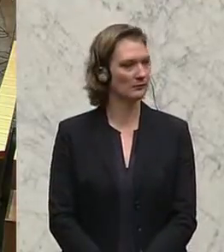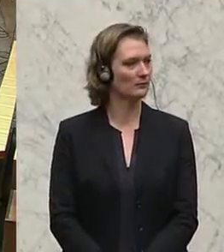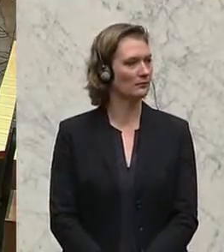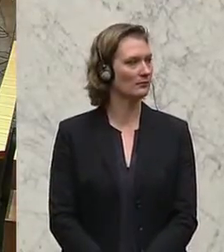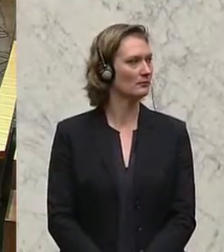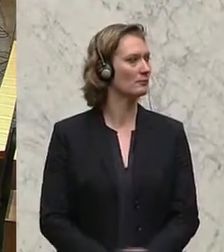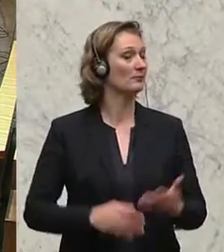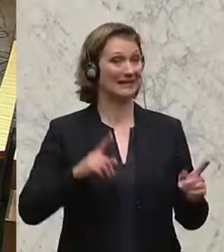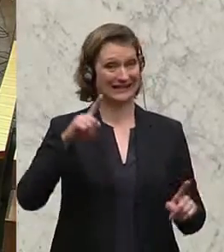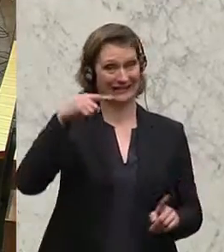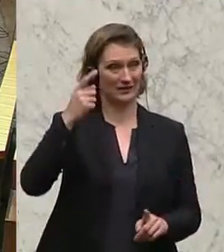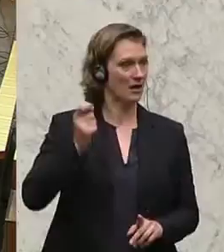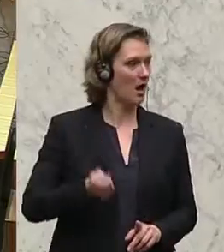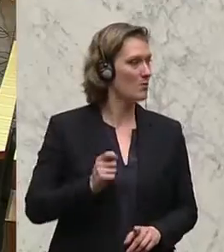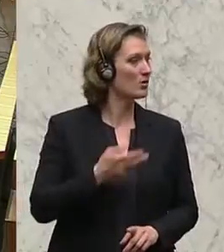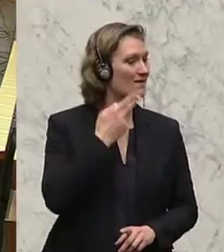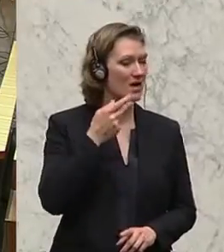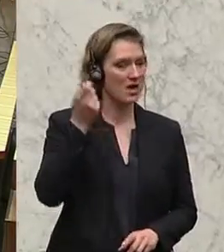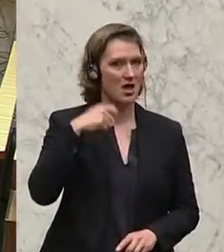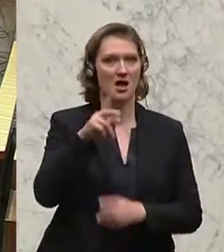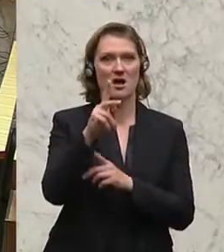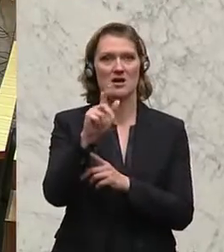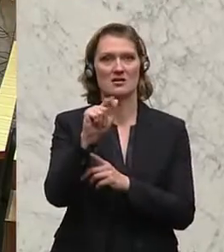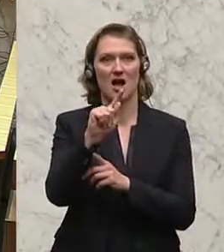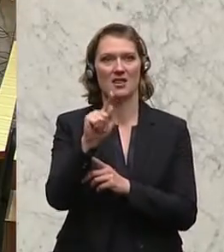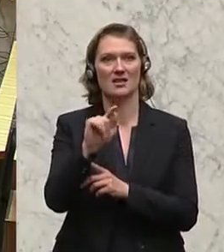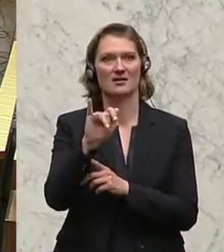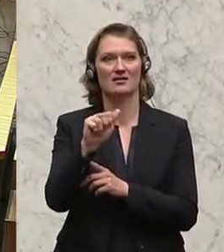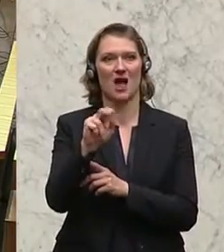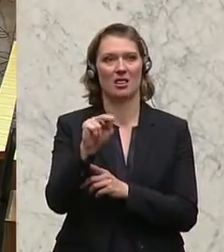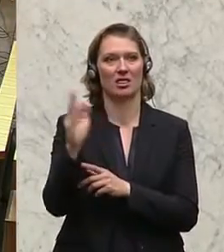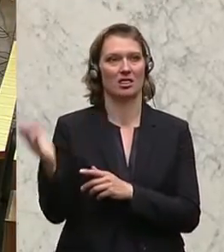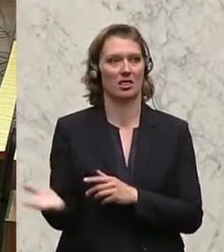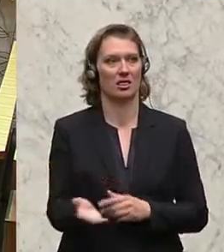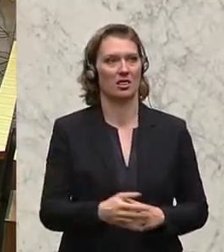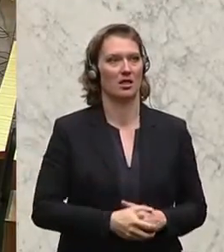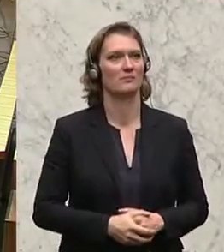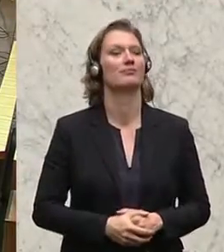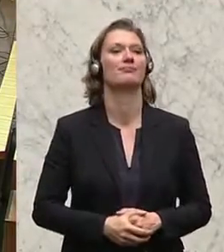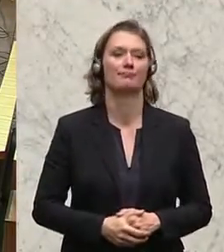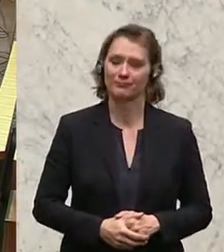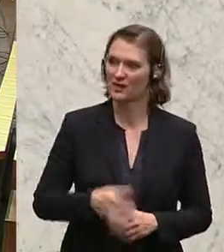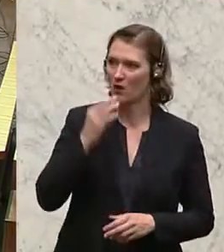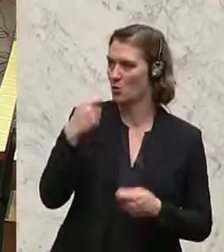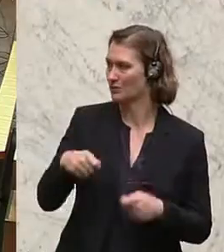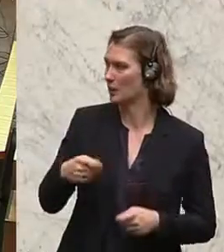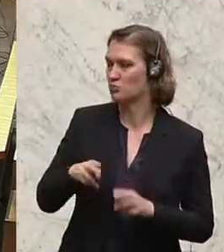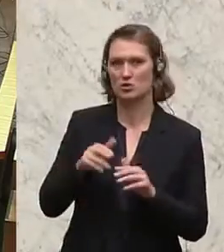ÖVP hervor. Zudem haben man bereits zahlreiche Maßnahmen zur Entlastung von Unternehmen gesetzt,